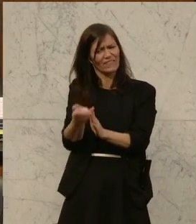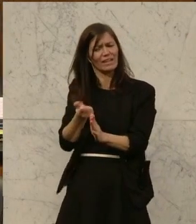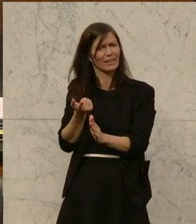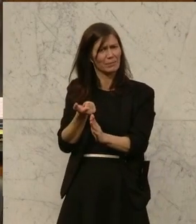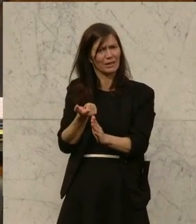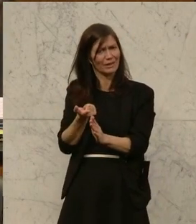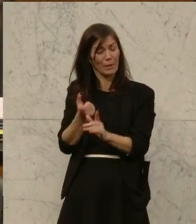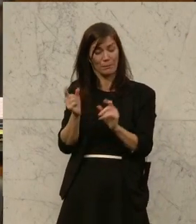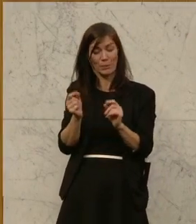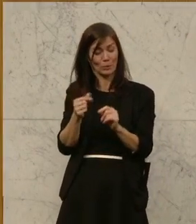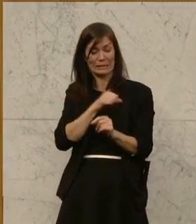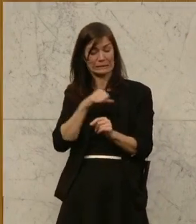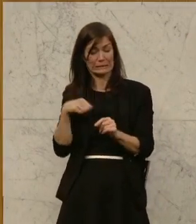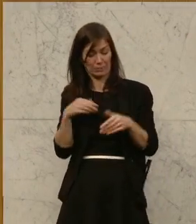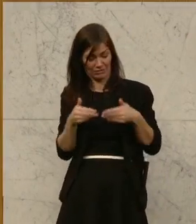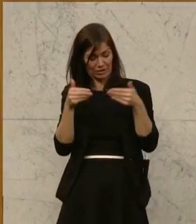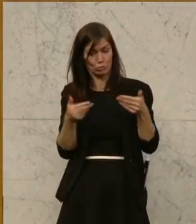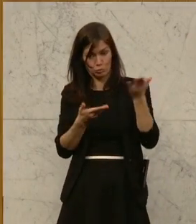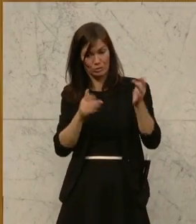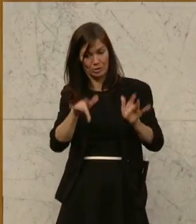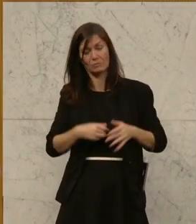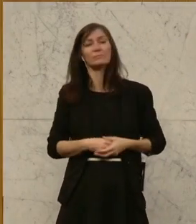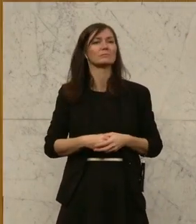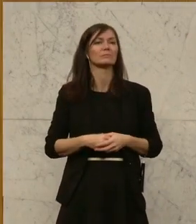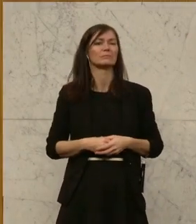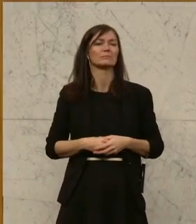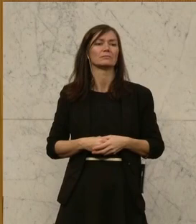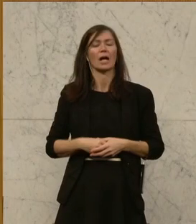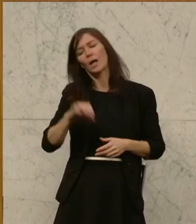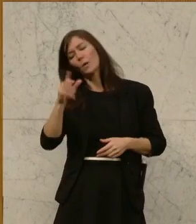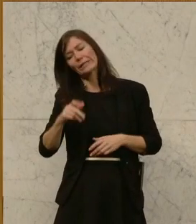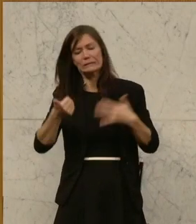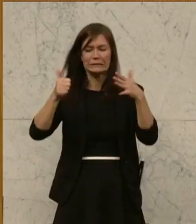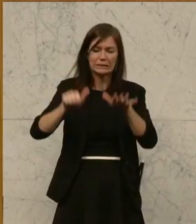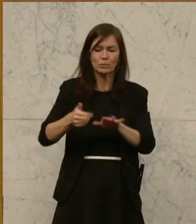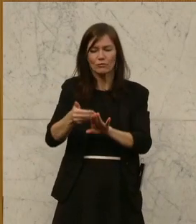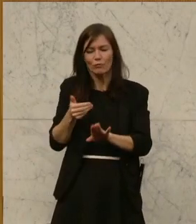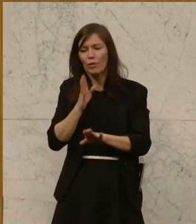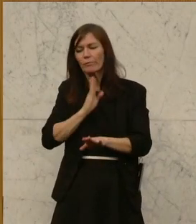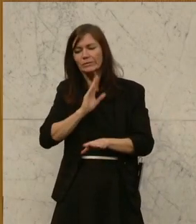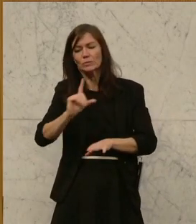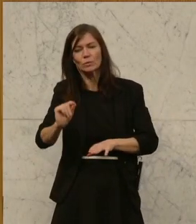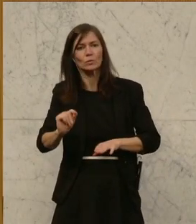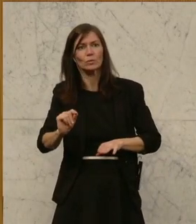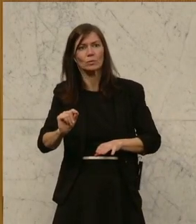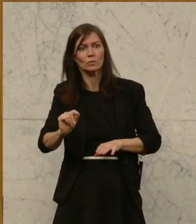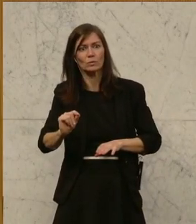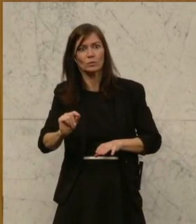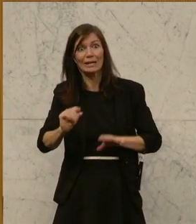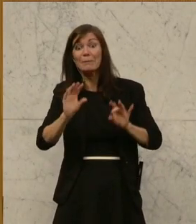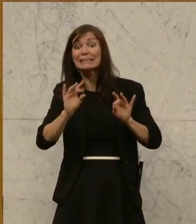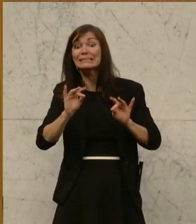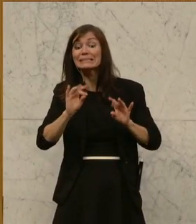widersprechen sich da leider selbst. Und jetzt kann man sagen, na gut, dann gehen Sie halt sechs Monate früher in Pension. Das sind zehn Jahrgänge,